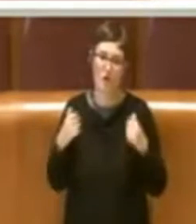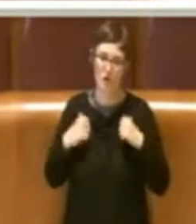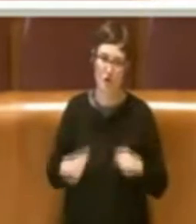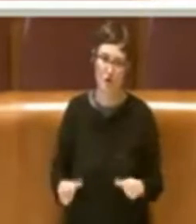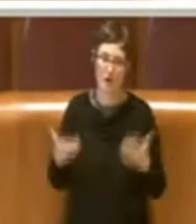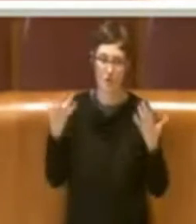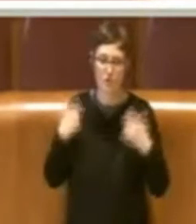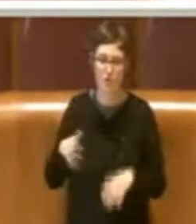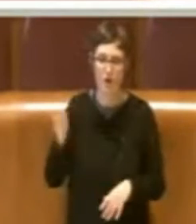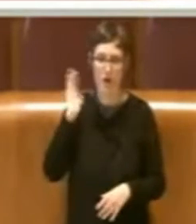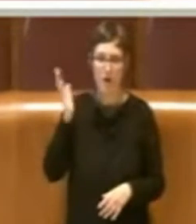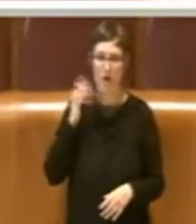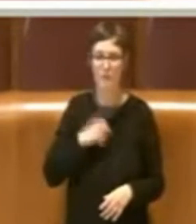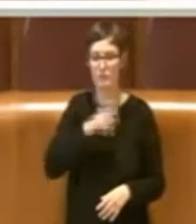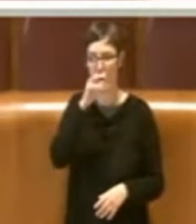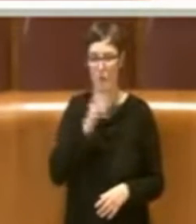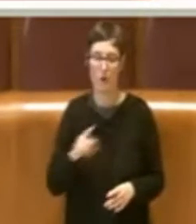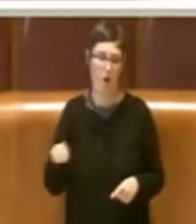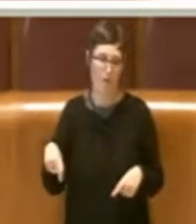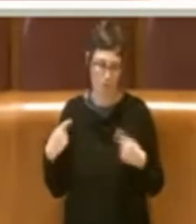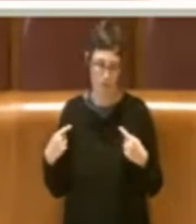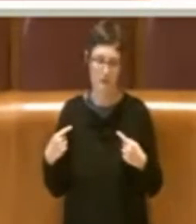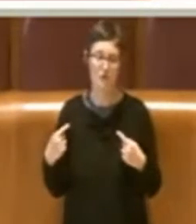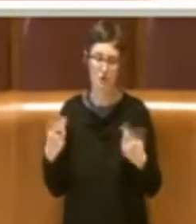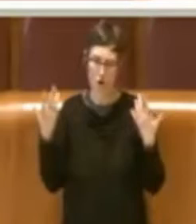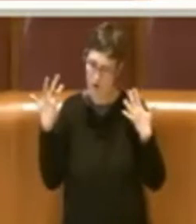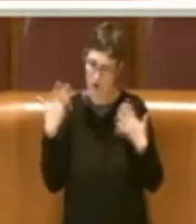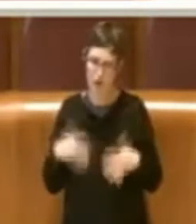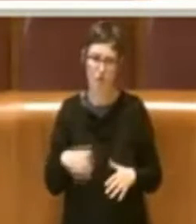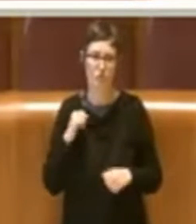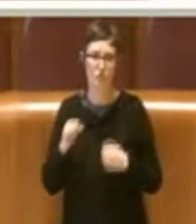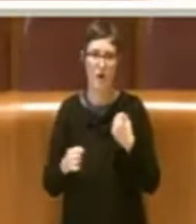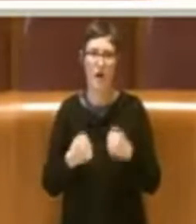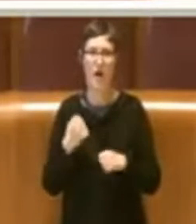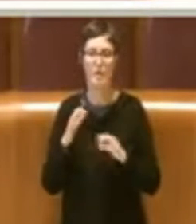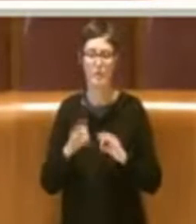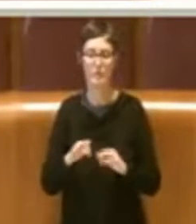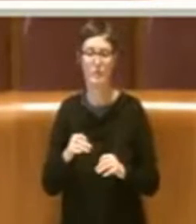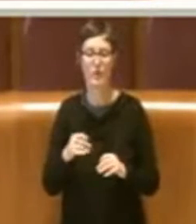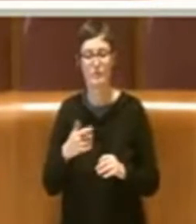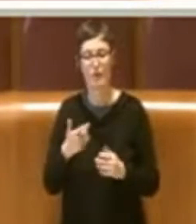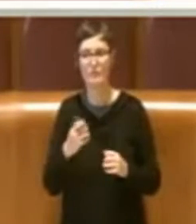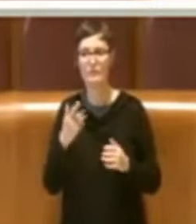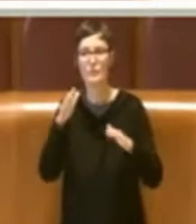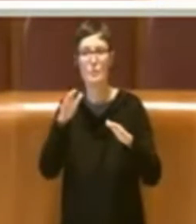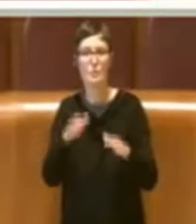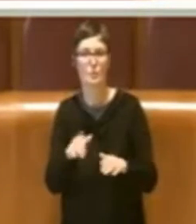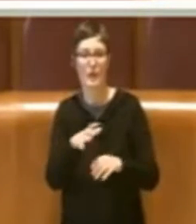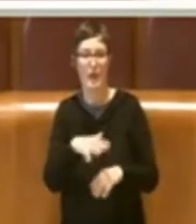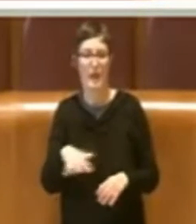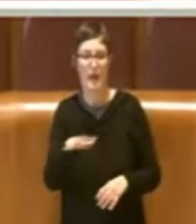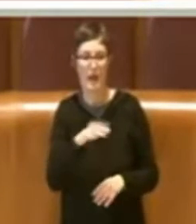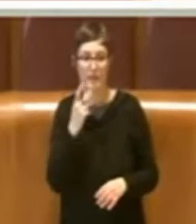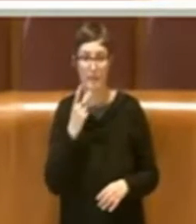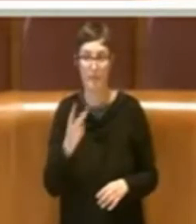anche come opposizione finché si potesse valorizzare quest'area. Due anni fa abbiamo